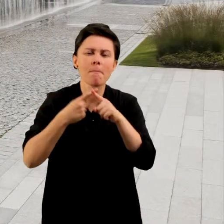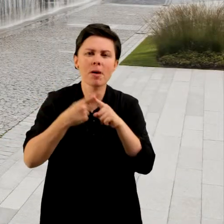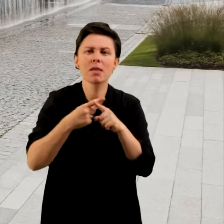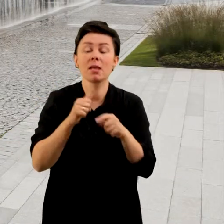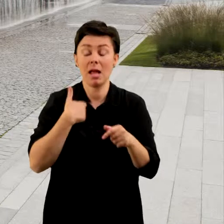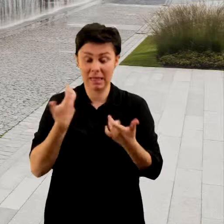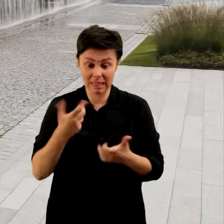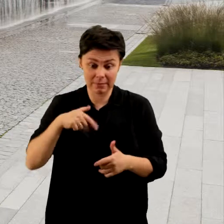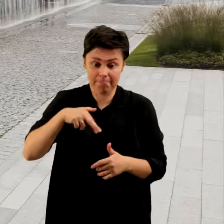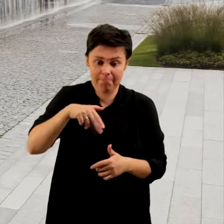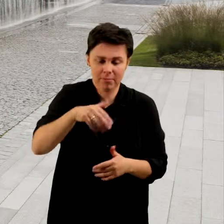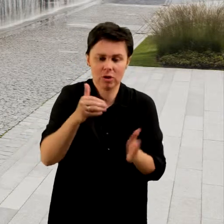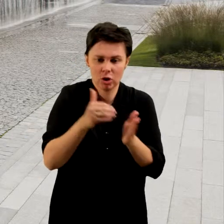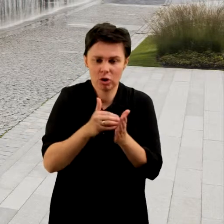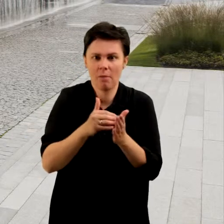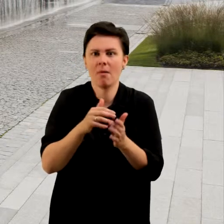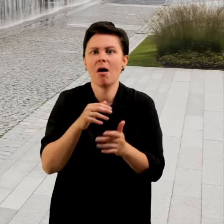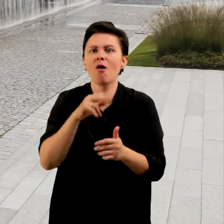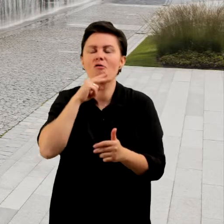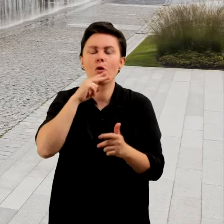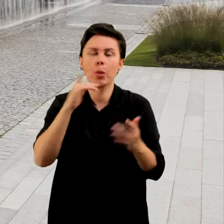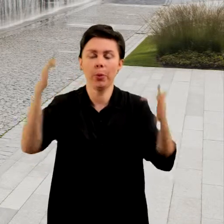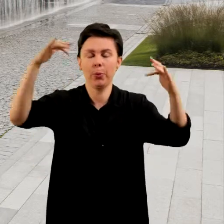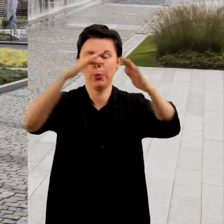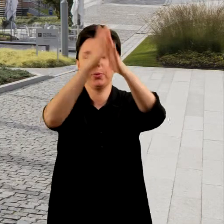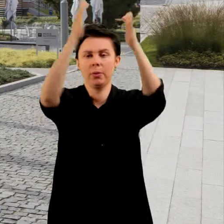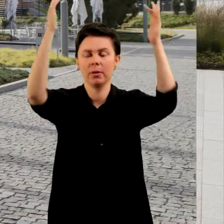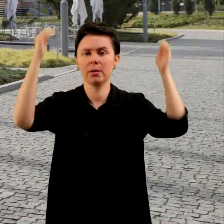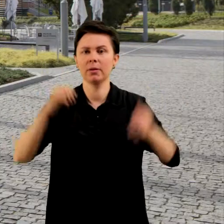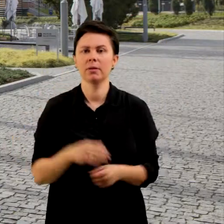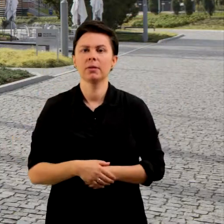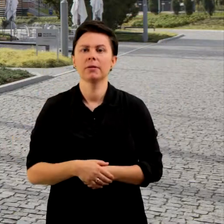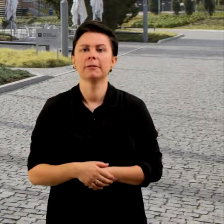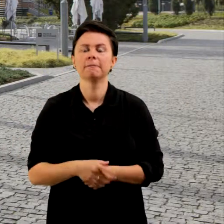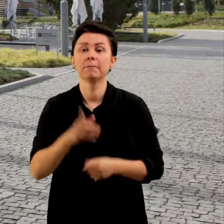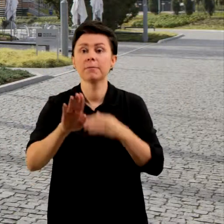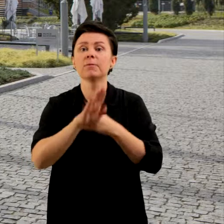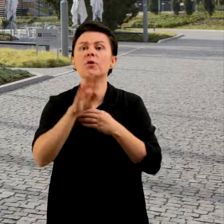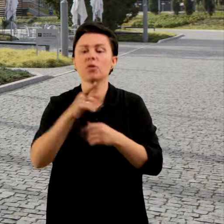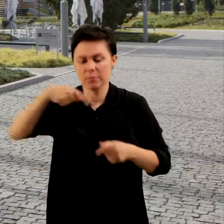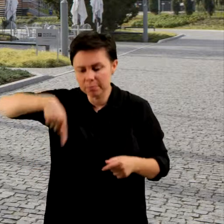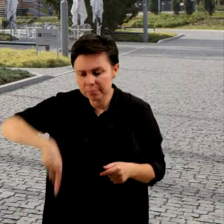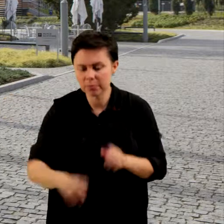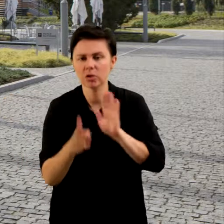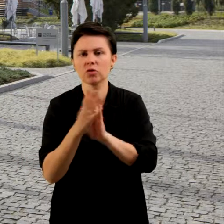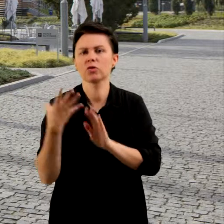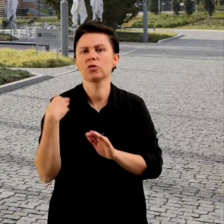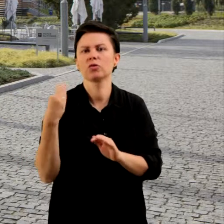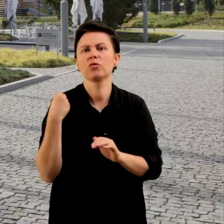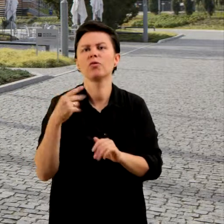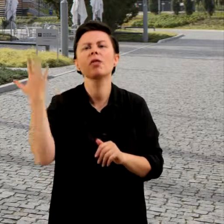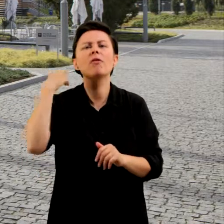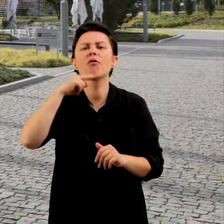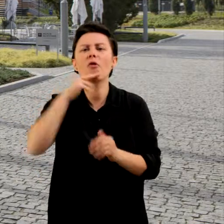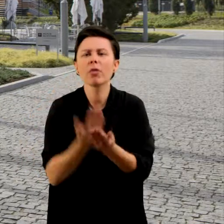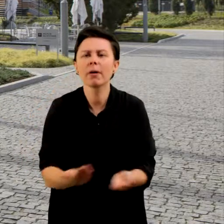Aby dostać się do środka, trzeba przejść przez niezwykłą wodną fasadę. Wystawa mieści się w podziemnym XIX-wiecznym zbiorniku